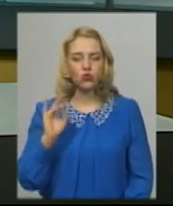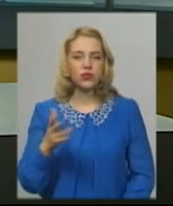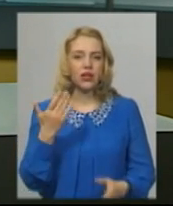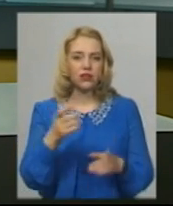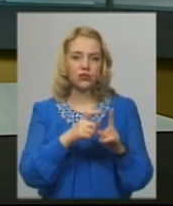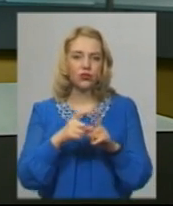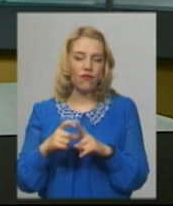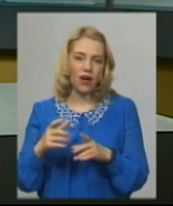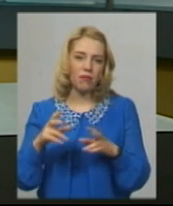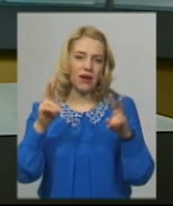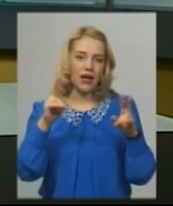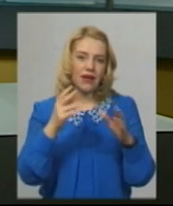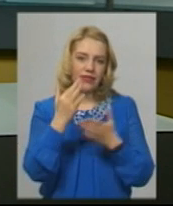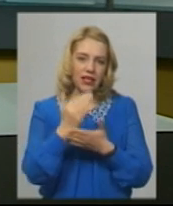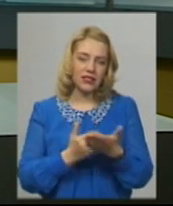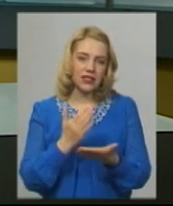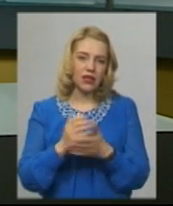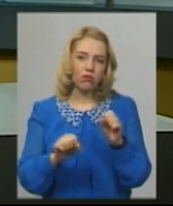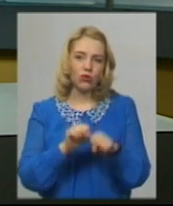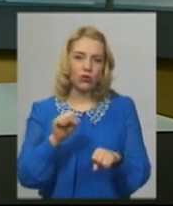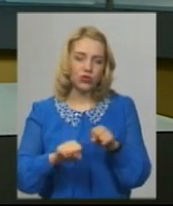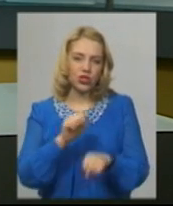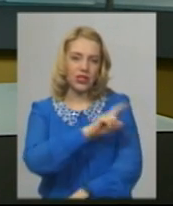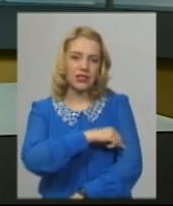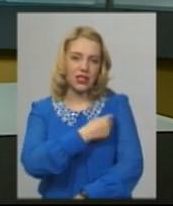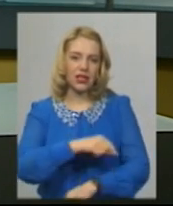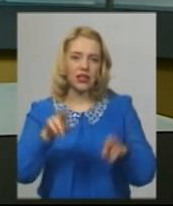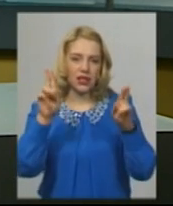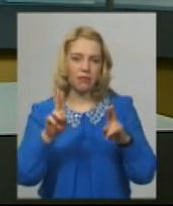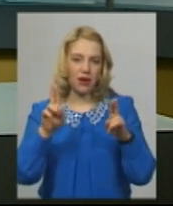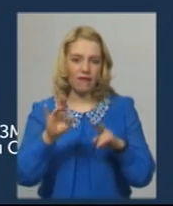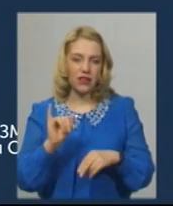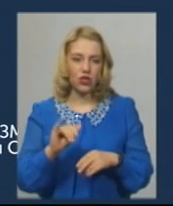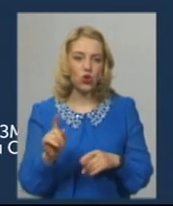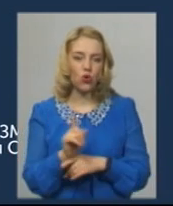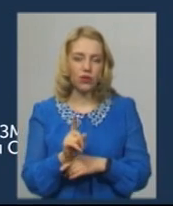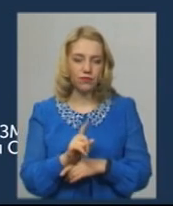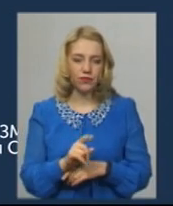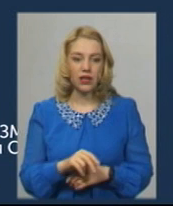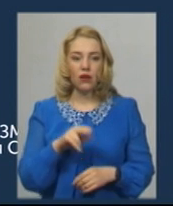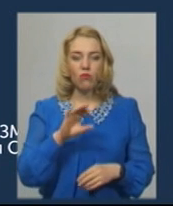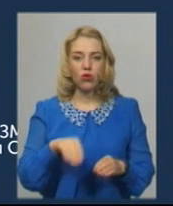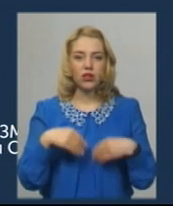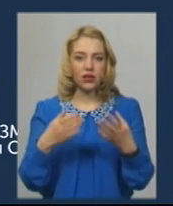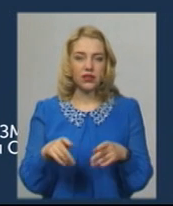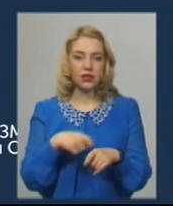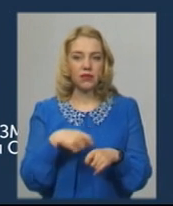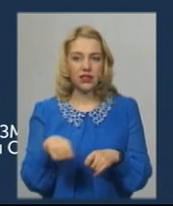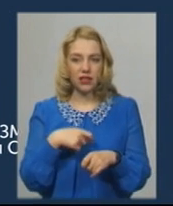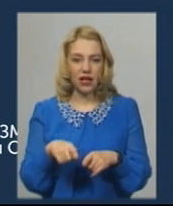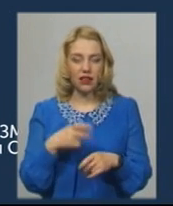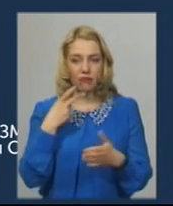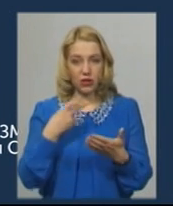словами, у тексті заяви йдеться про порушення санітарних правил і норм. У наданих матеріалах